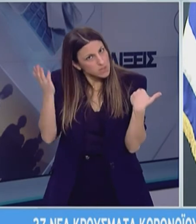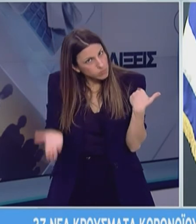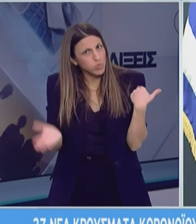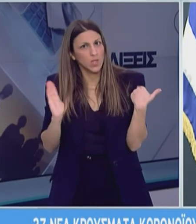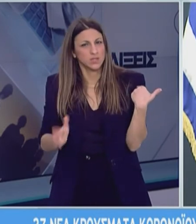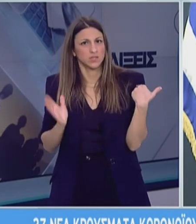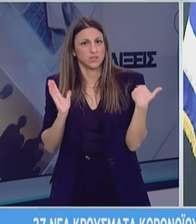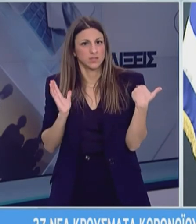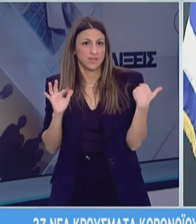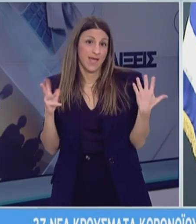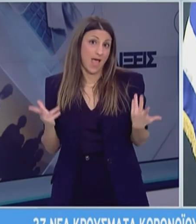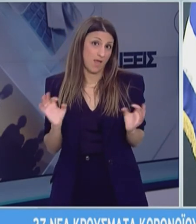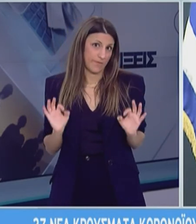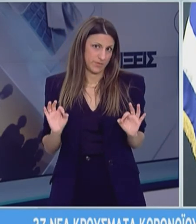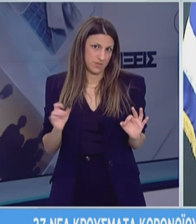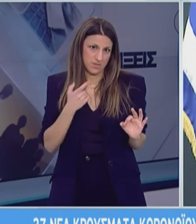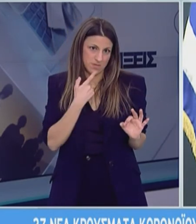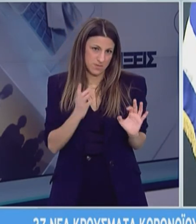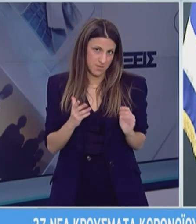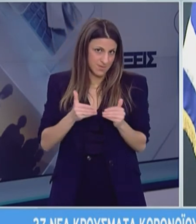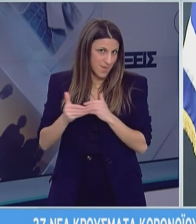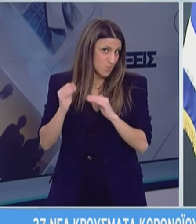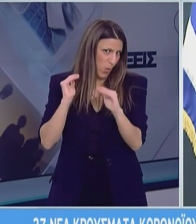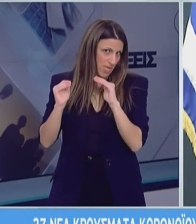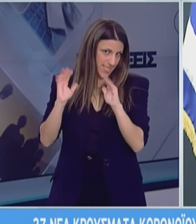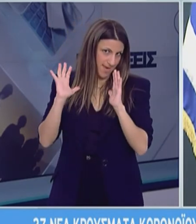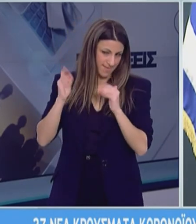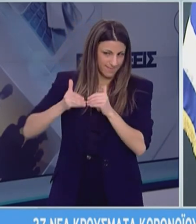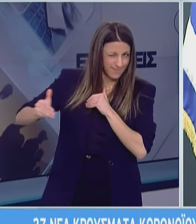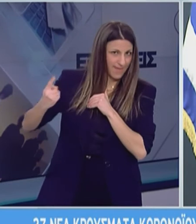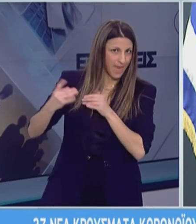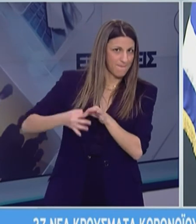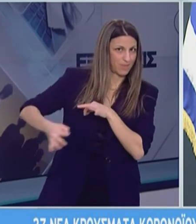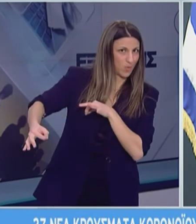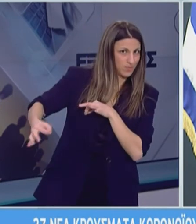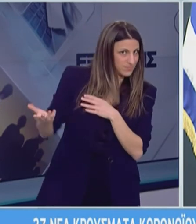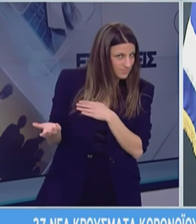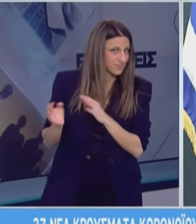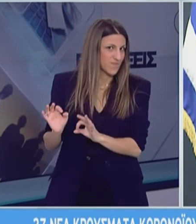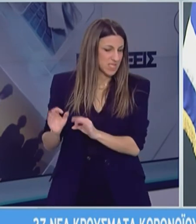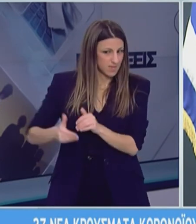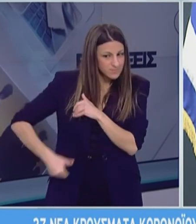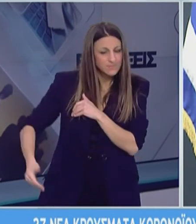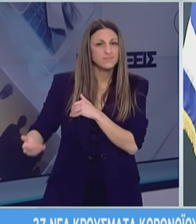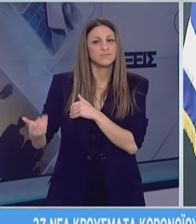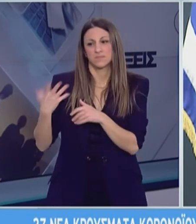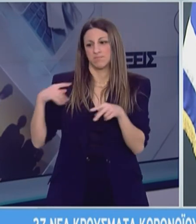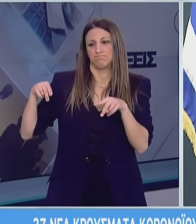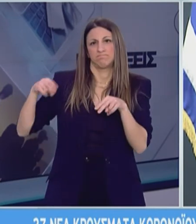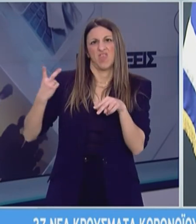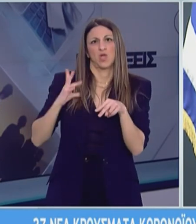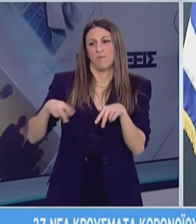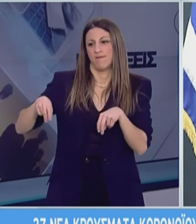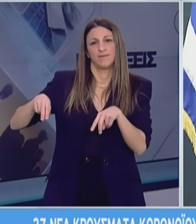τον τρόπο που να εξασφαλίζεται η κοινωνική απομάκρυση με μια απόσταση ασφαλείας όπως την ονομάζουμε.